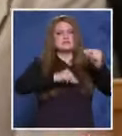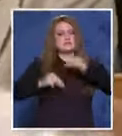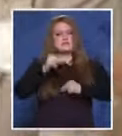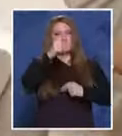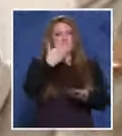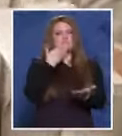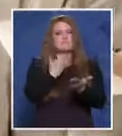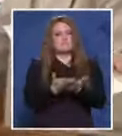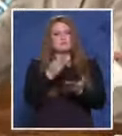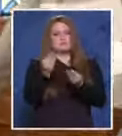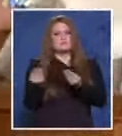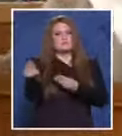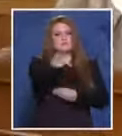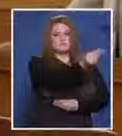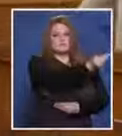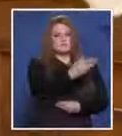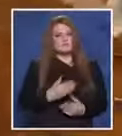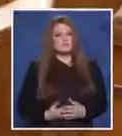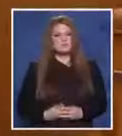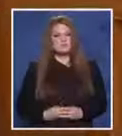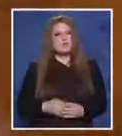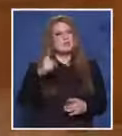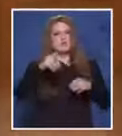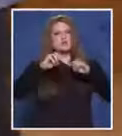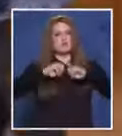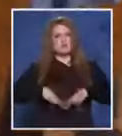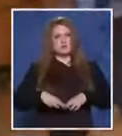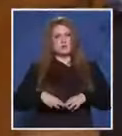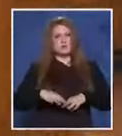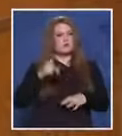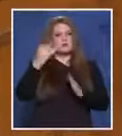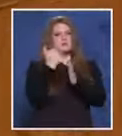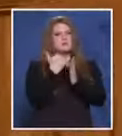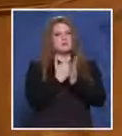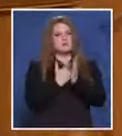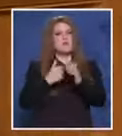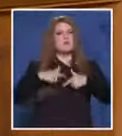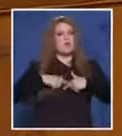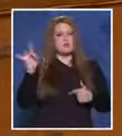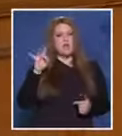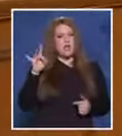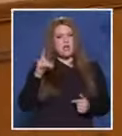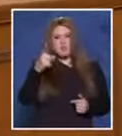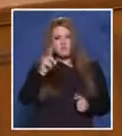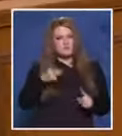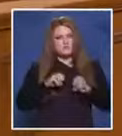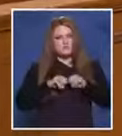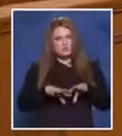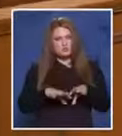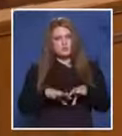ще помоля пристава да ми я даде, считате ли, че допустима? Да го конституираме ли адвоката Рангелус? Благодаря да пристава.